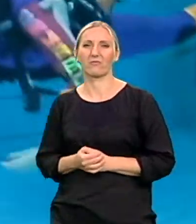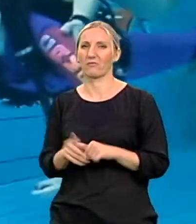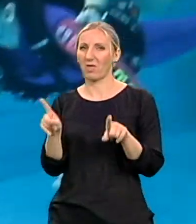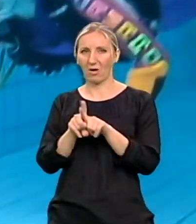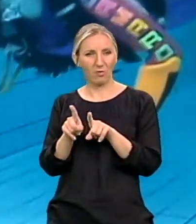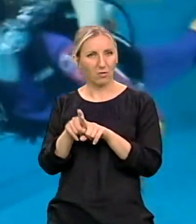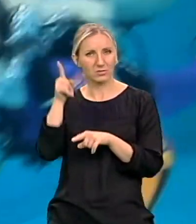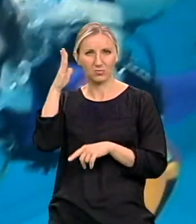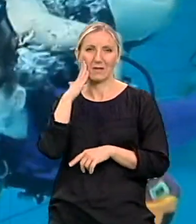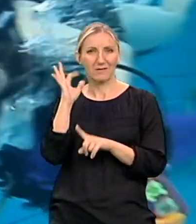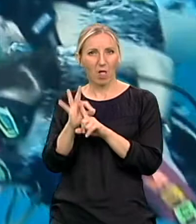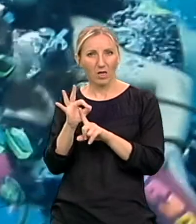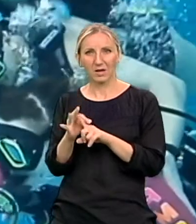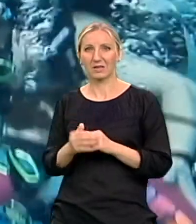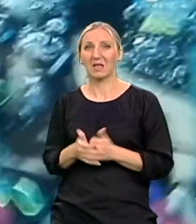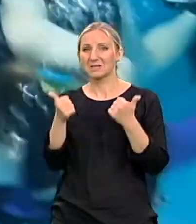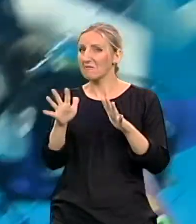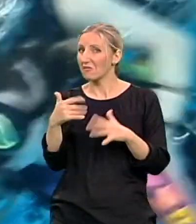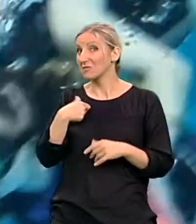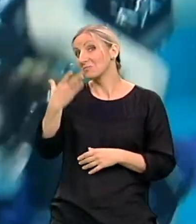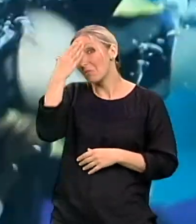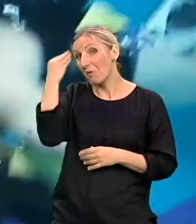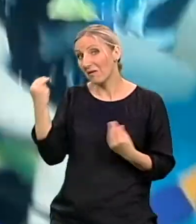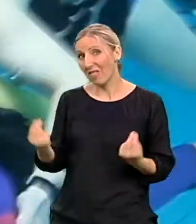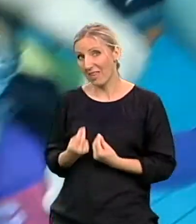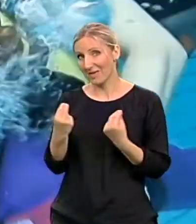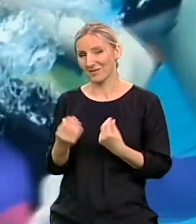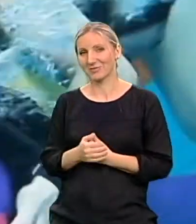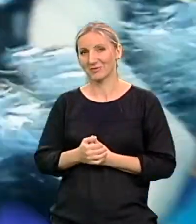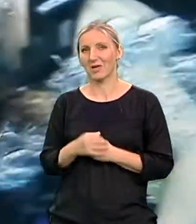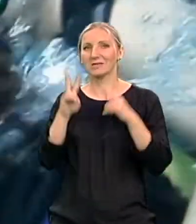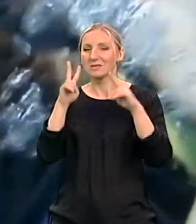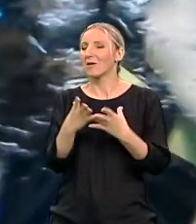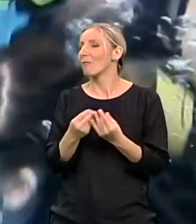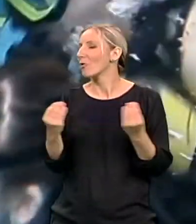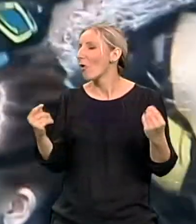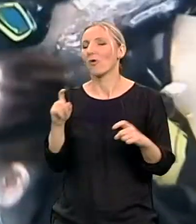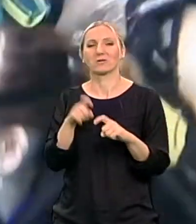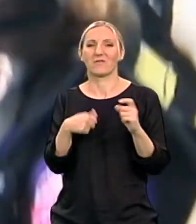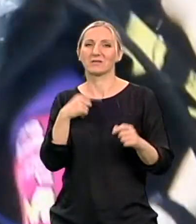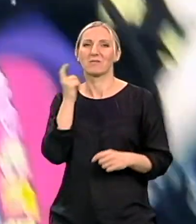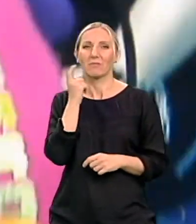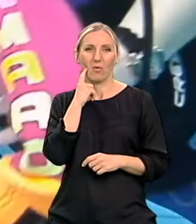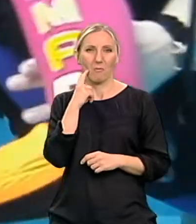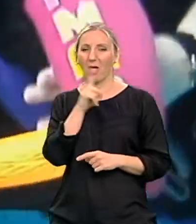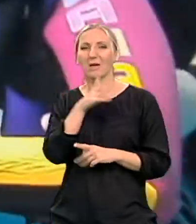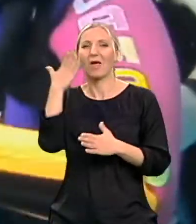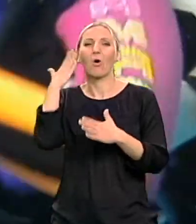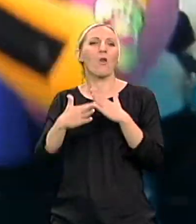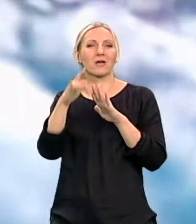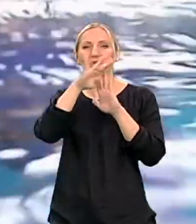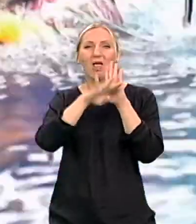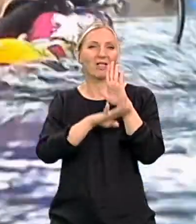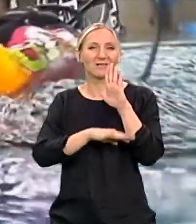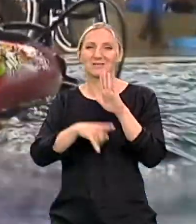Tako da onako baš sad sam verovosno nešto zaboravila, ali ja sam zaista mnogo, mnogo stvari i kažem to nije onako konačna lista. Ta lista